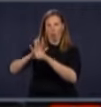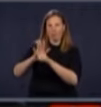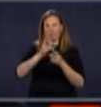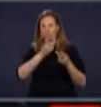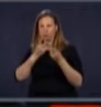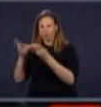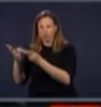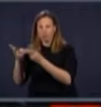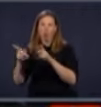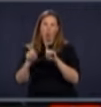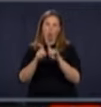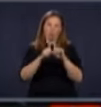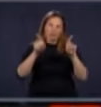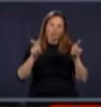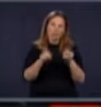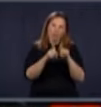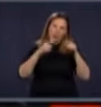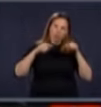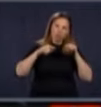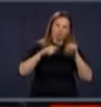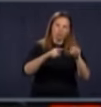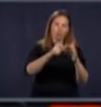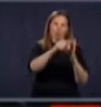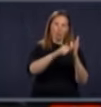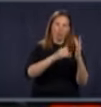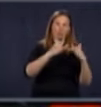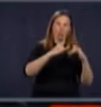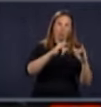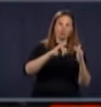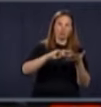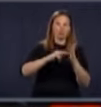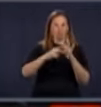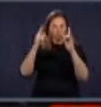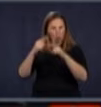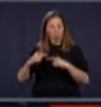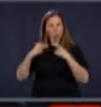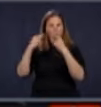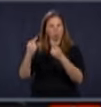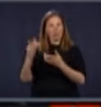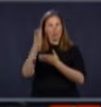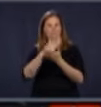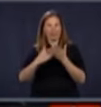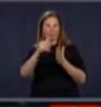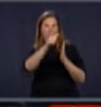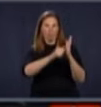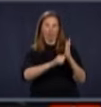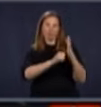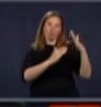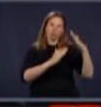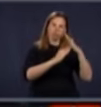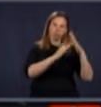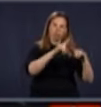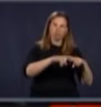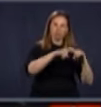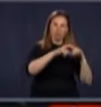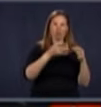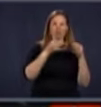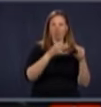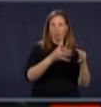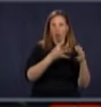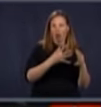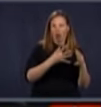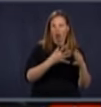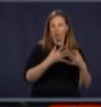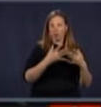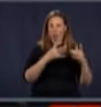puis la poursuite des services pour les patients. Alors, il y a eu des activités qui ont dû être mises en pause ou sur